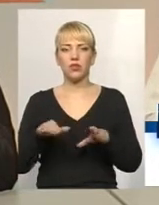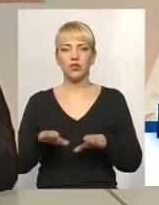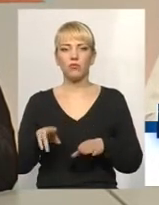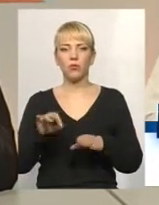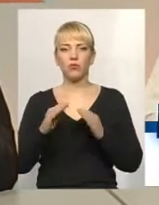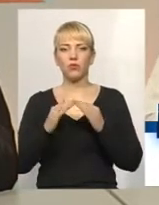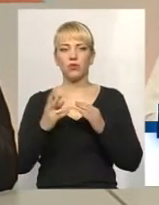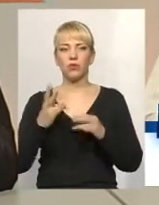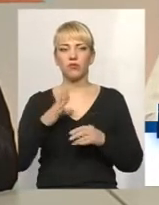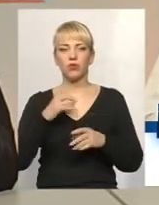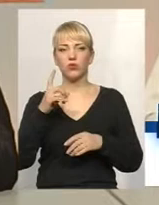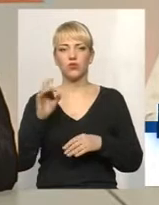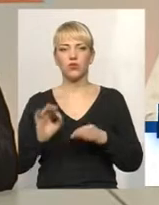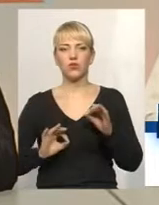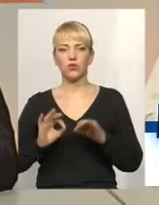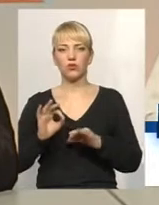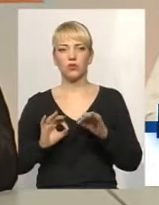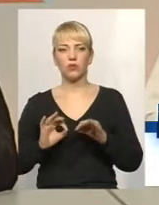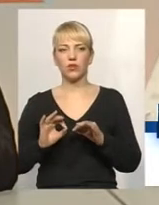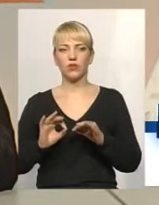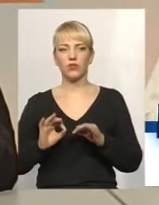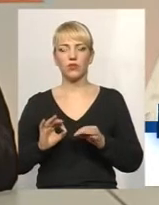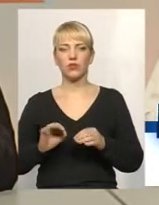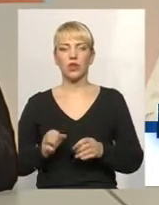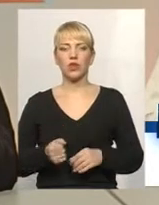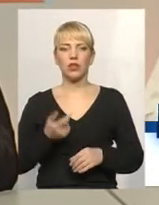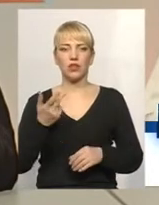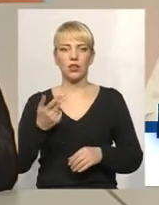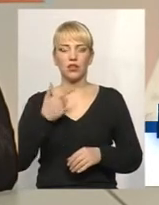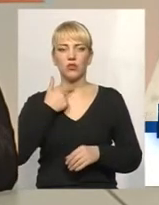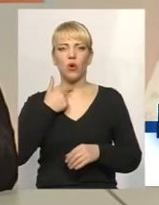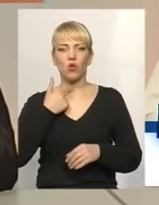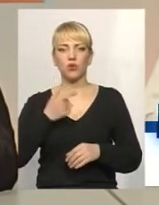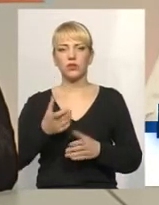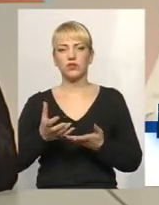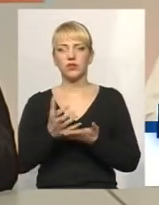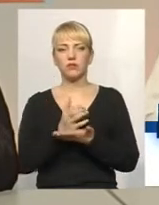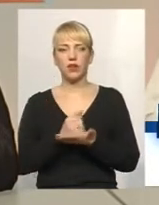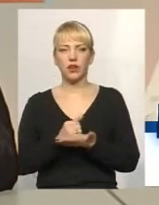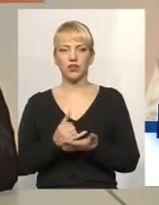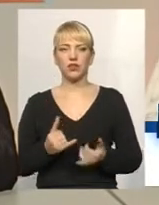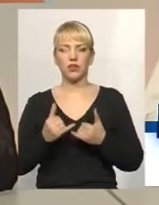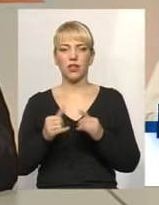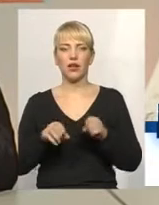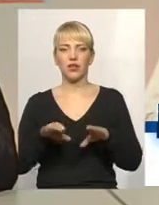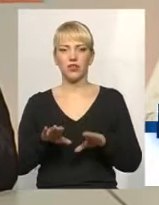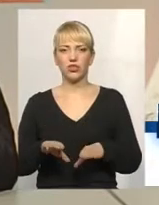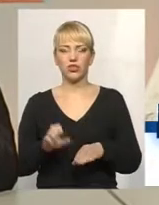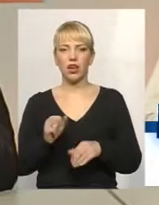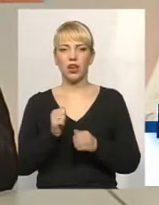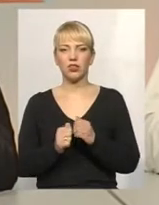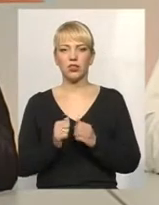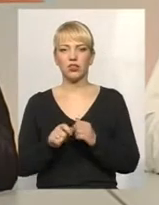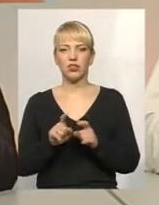потрібно було 100% кількість голосів зібрати для прийняття будь-якого рішення. А дуже часто